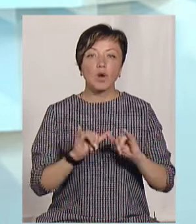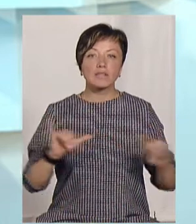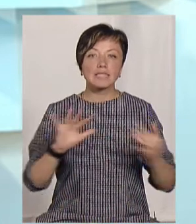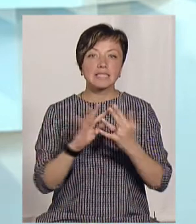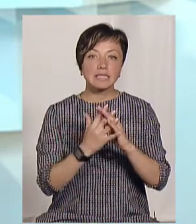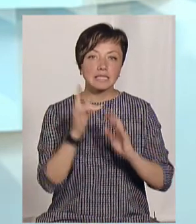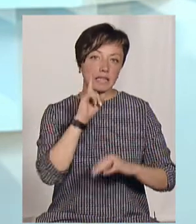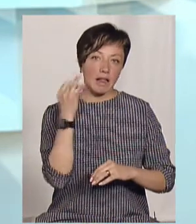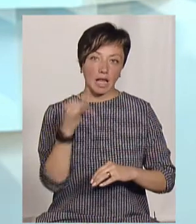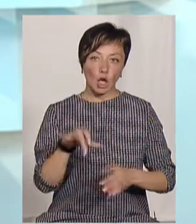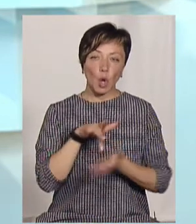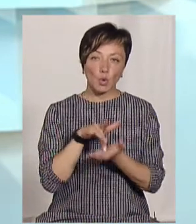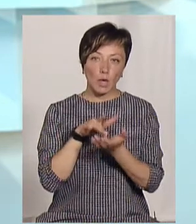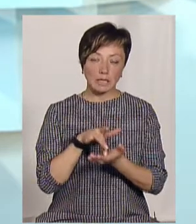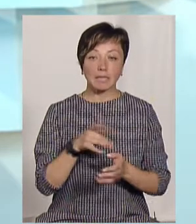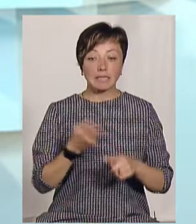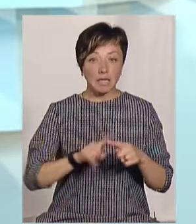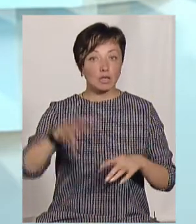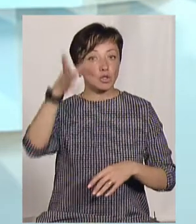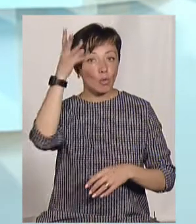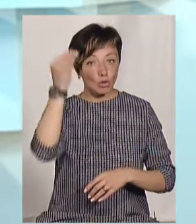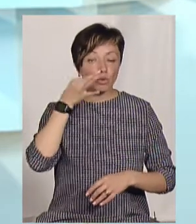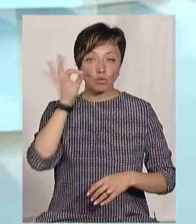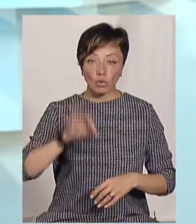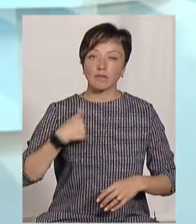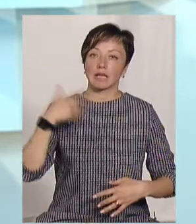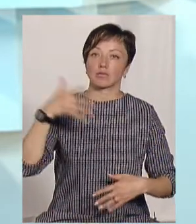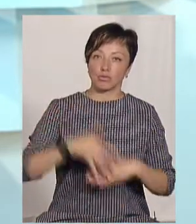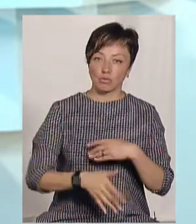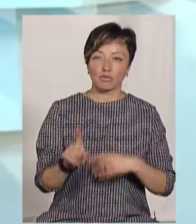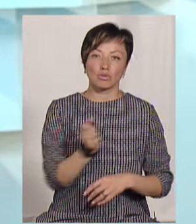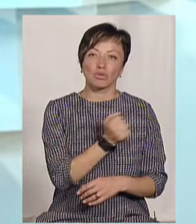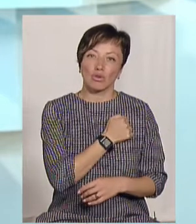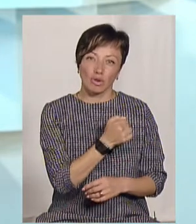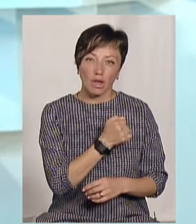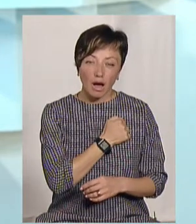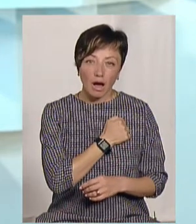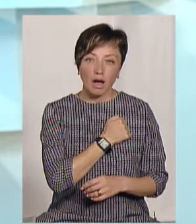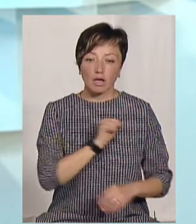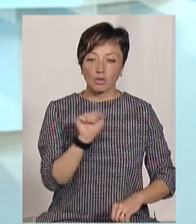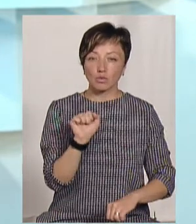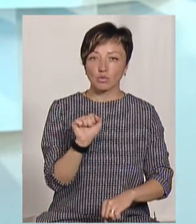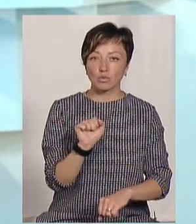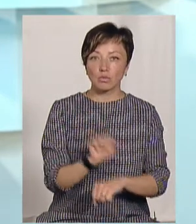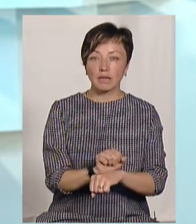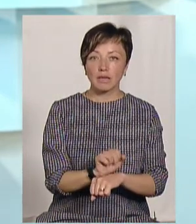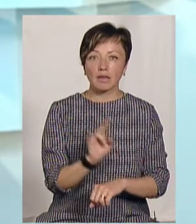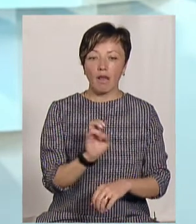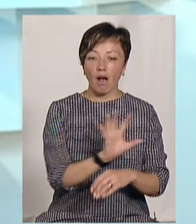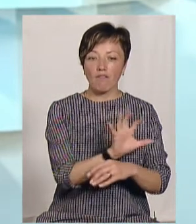зелений туризм. І цей здобутий досвід, я зрозумів, що шкода зупинитися на